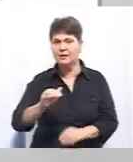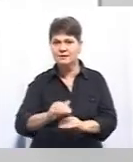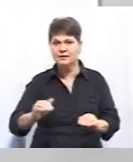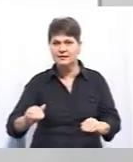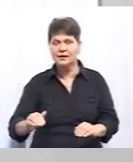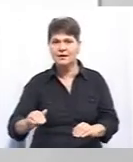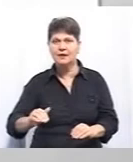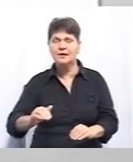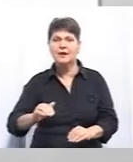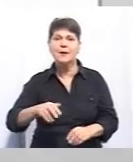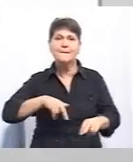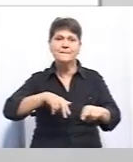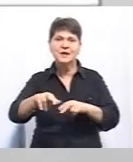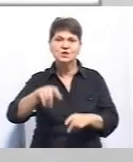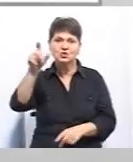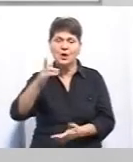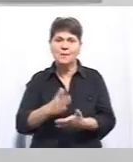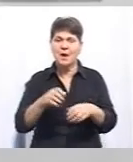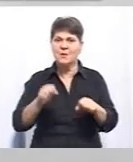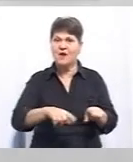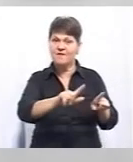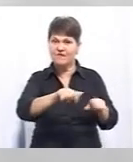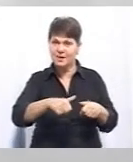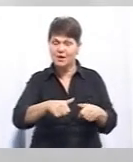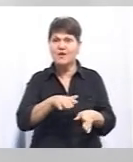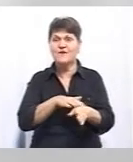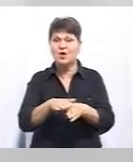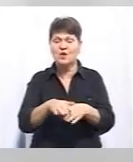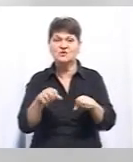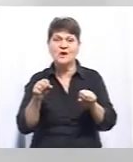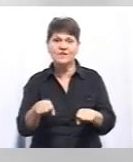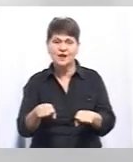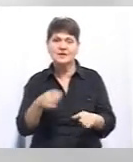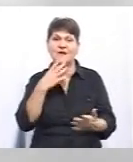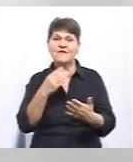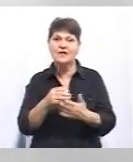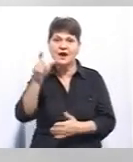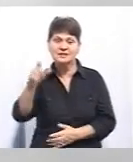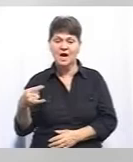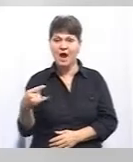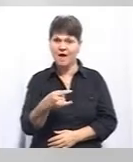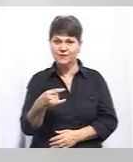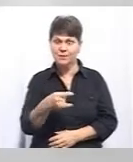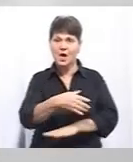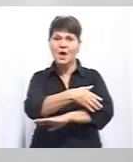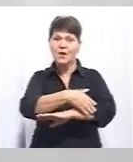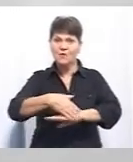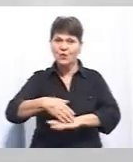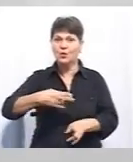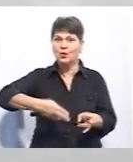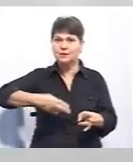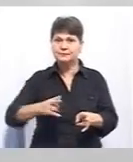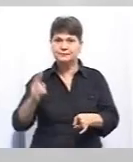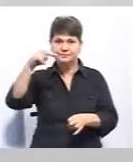проїзну частину. Пішохід має право вимагати від органів виконавчої влади, власників автомобільних доріг, вулиці, залізничних